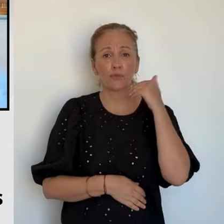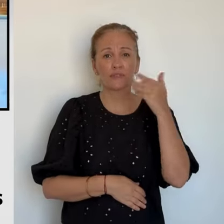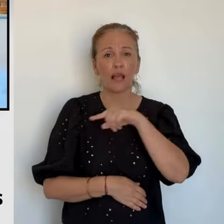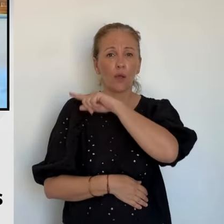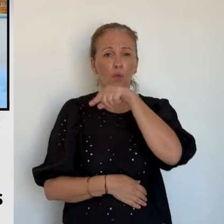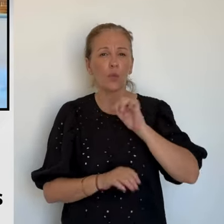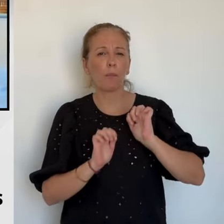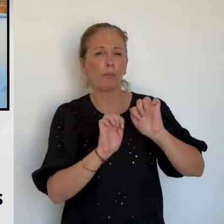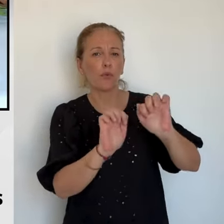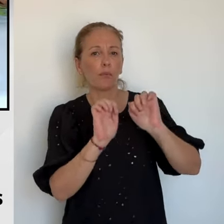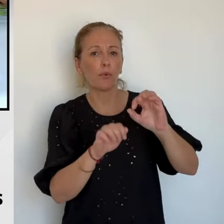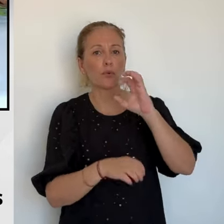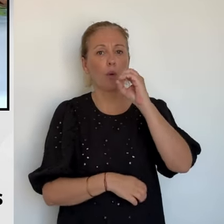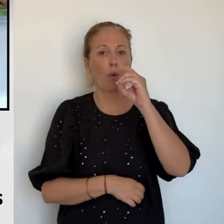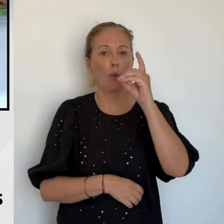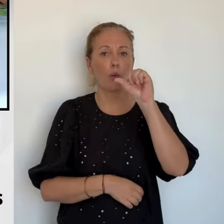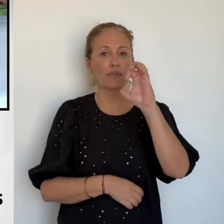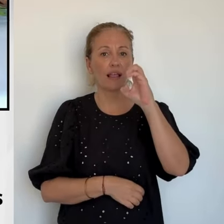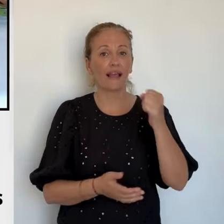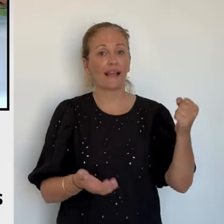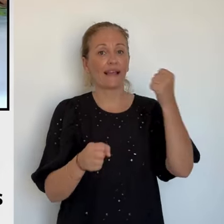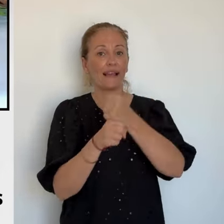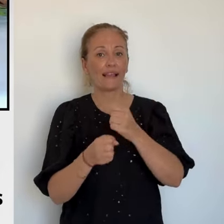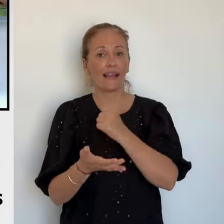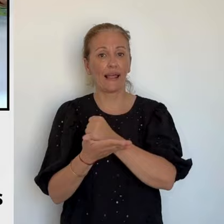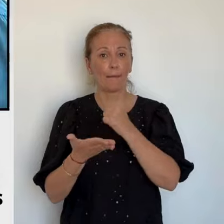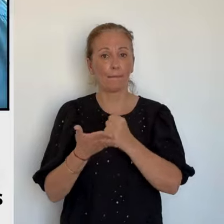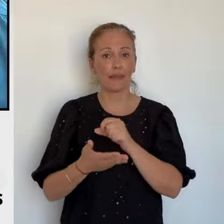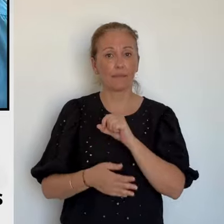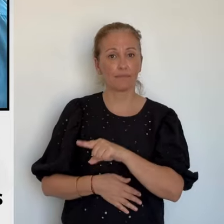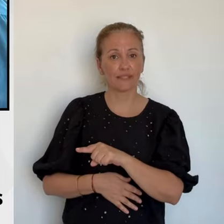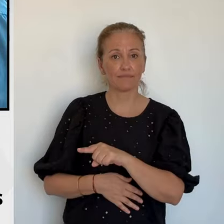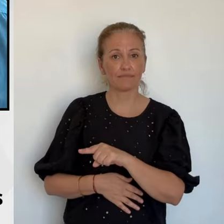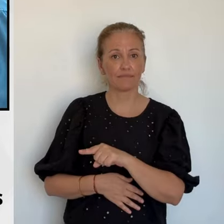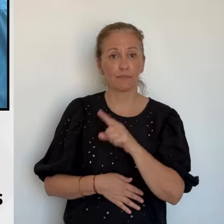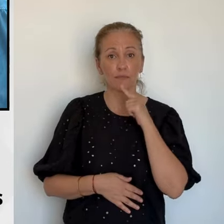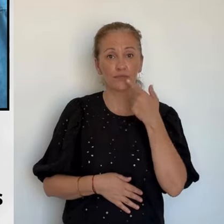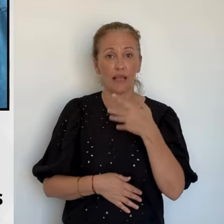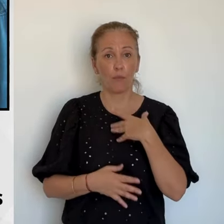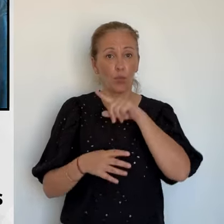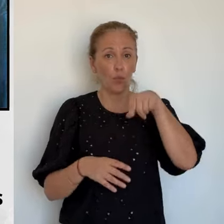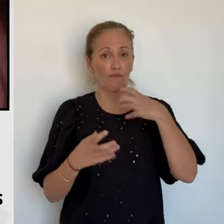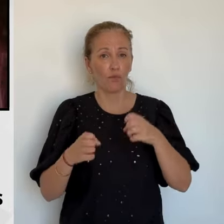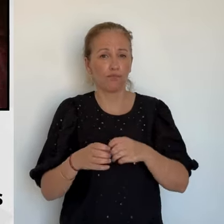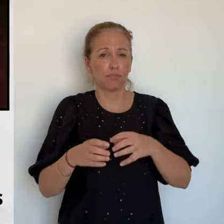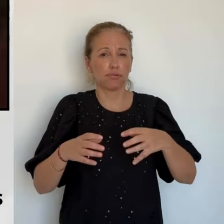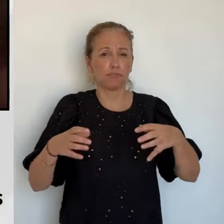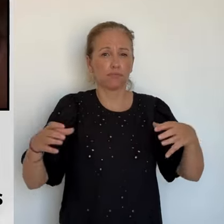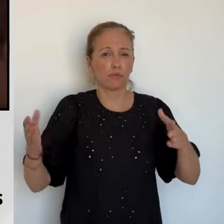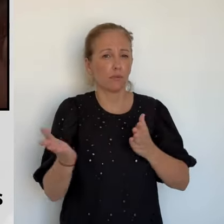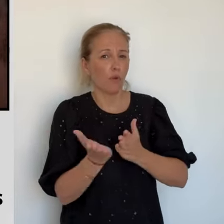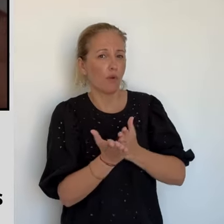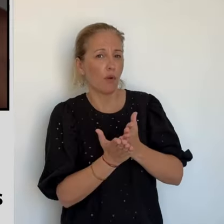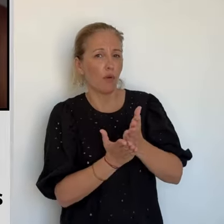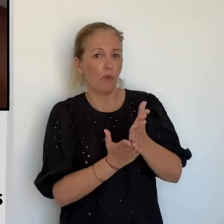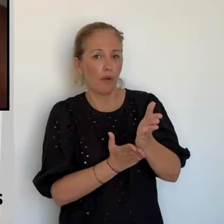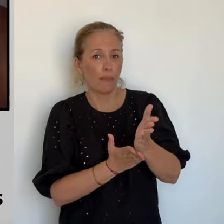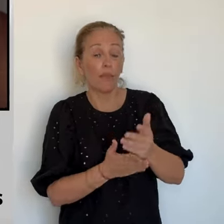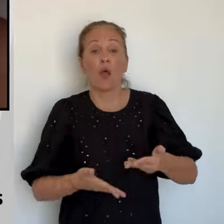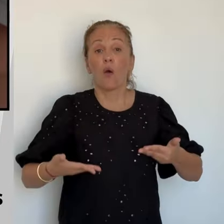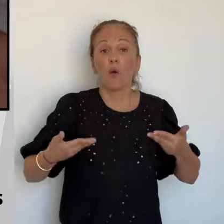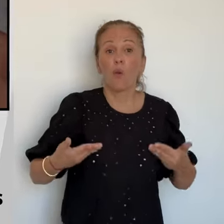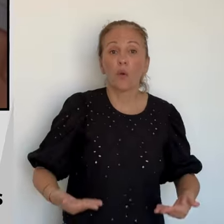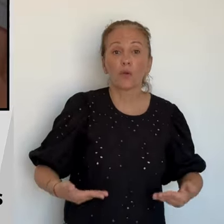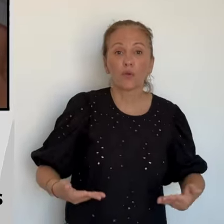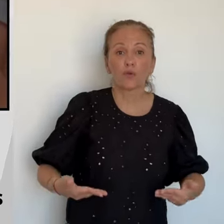Commercialiser les produits d'excellence de l'agriculture insulaire, c'est bien ce qui a poussé l'Odark à créer ce label. L'Office veut développer un cercle vertueux.